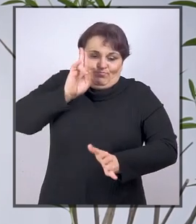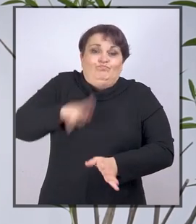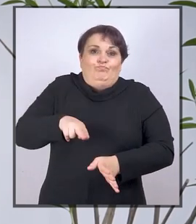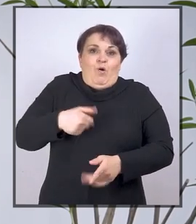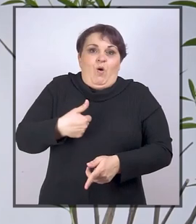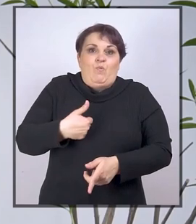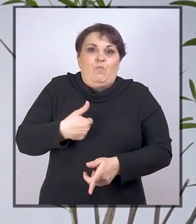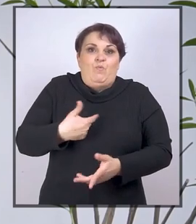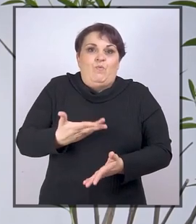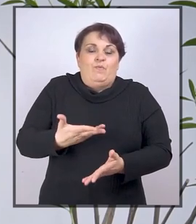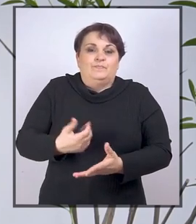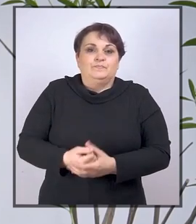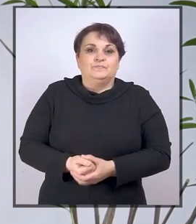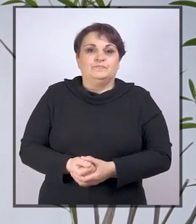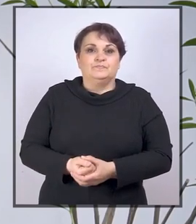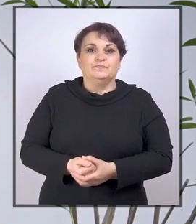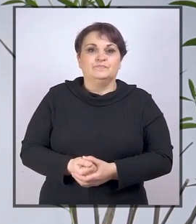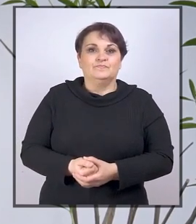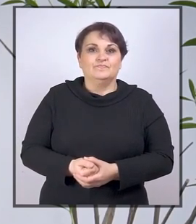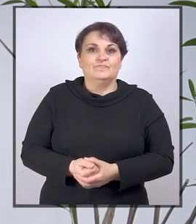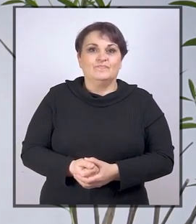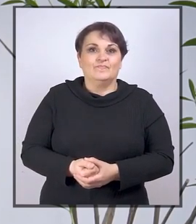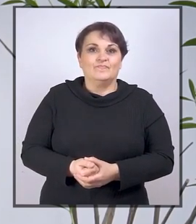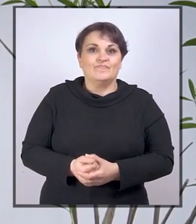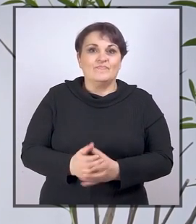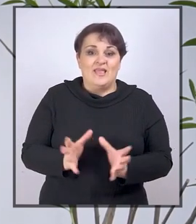podršku onoliko koliko mogu.